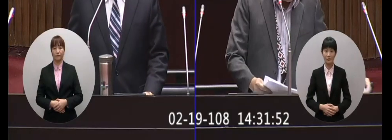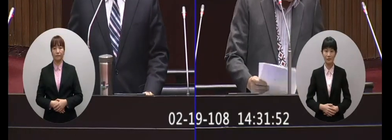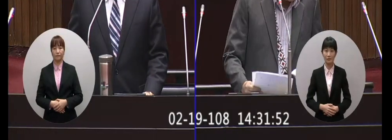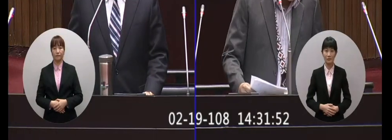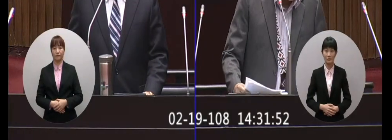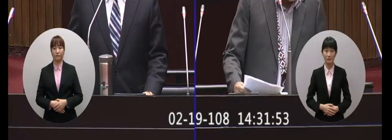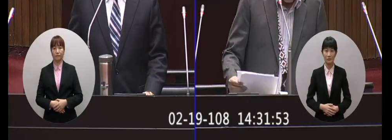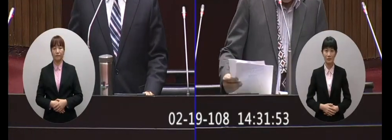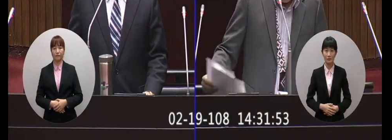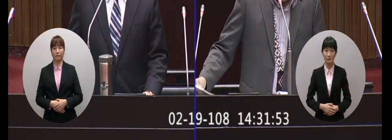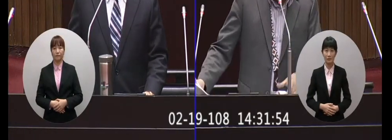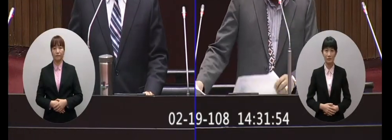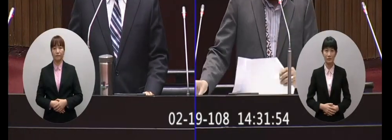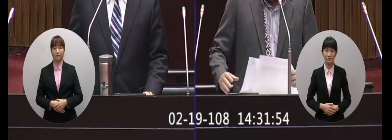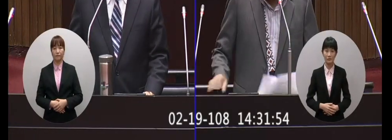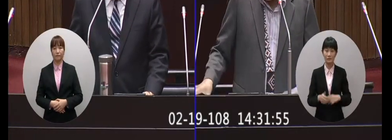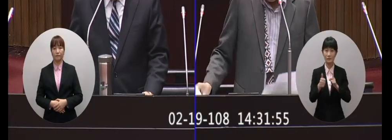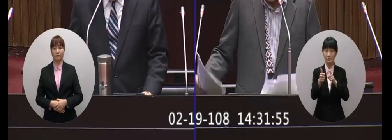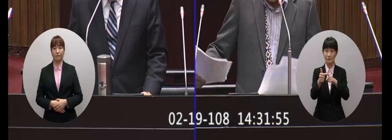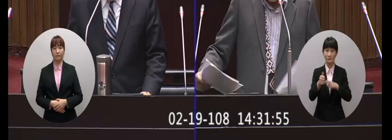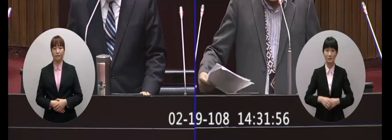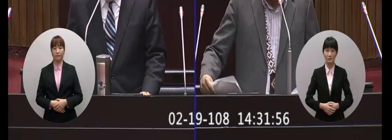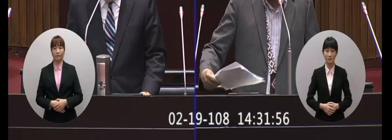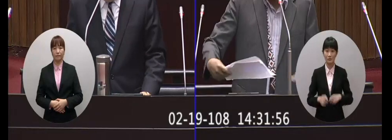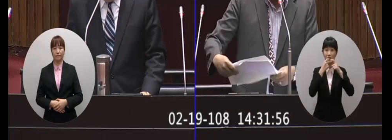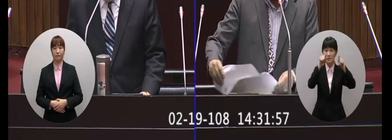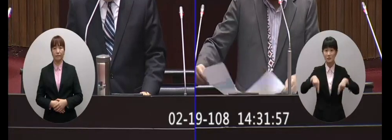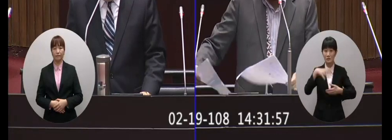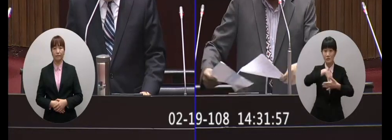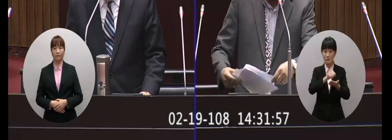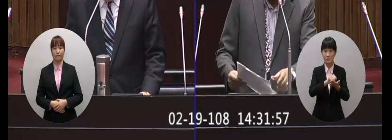在這個他的那個這裡面講